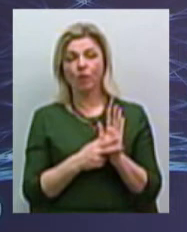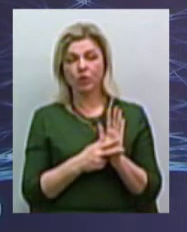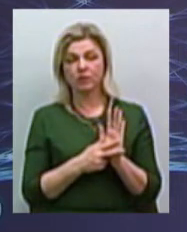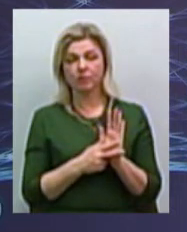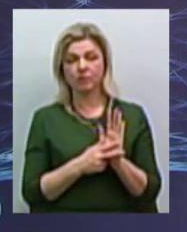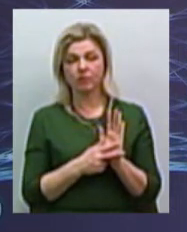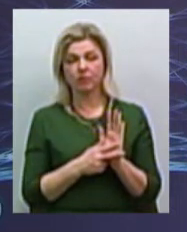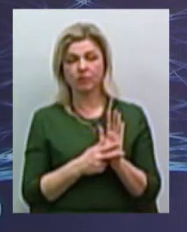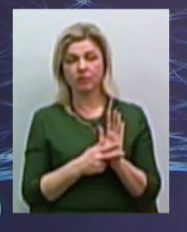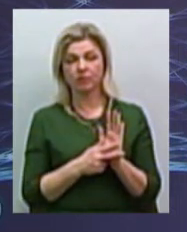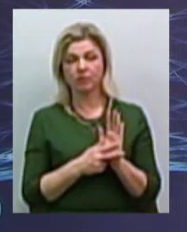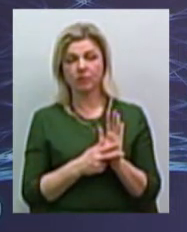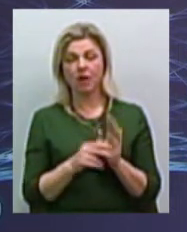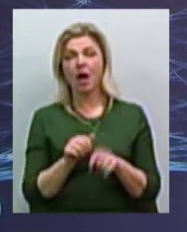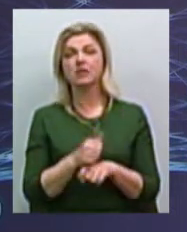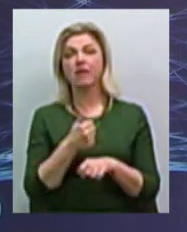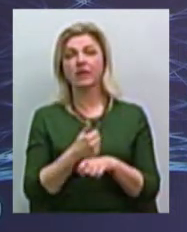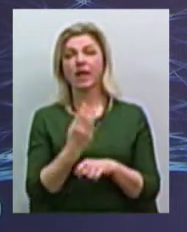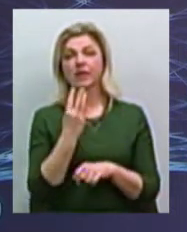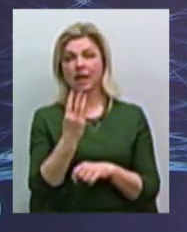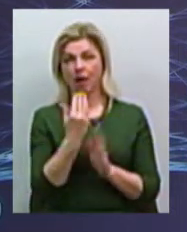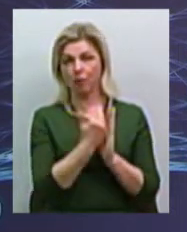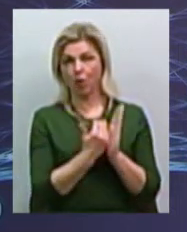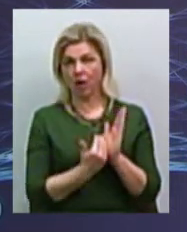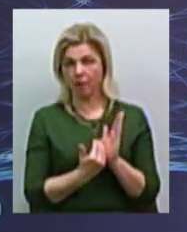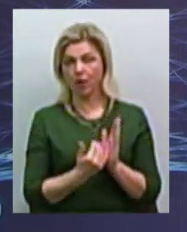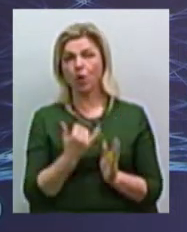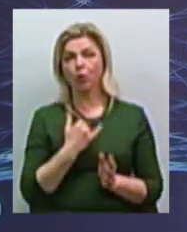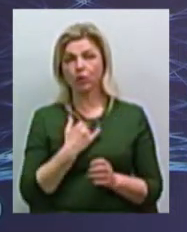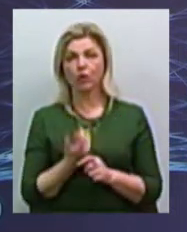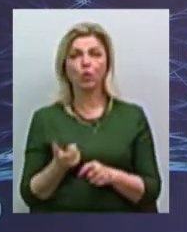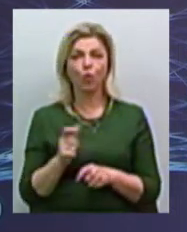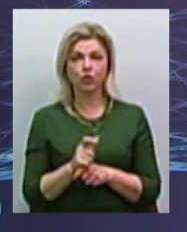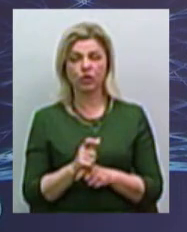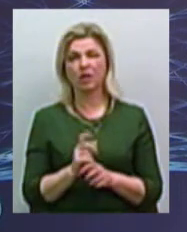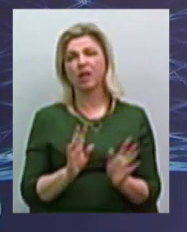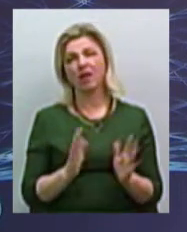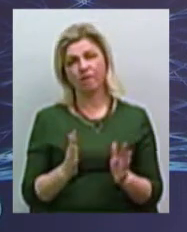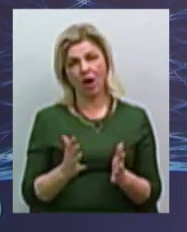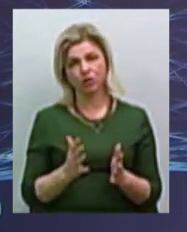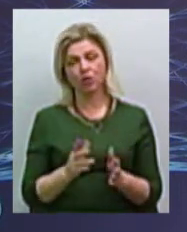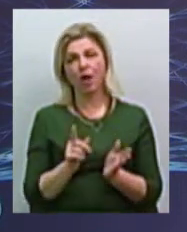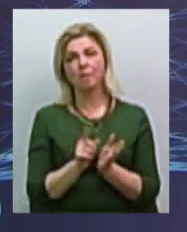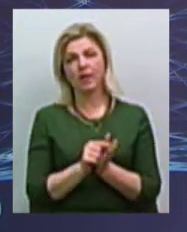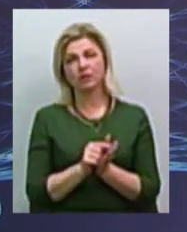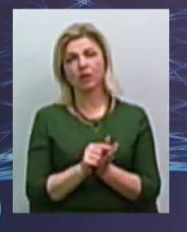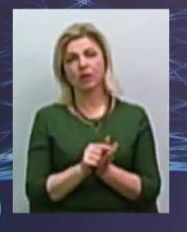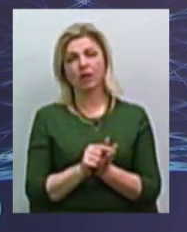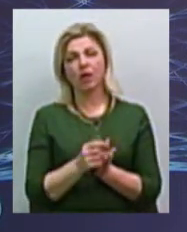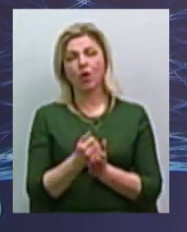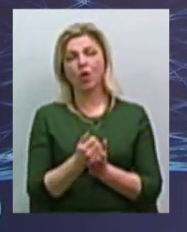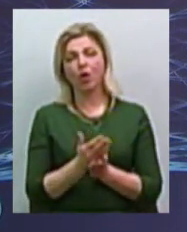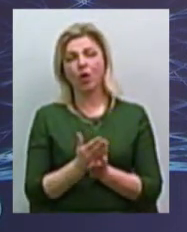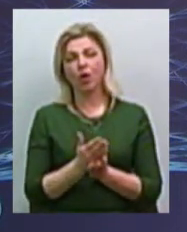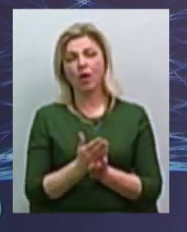якщо не беремо, беремо основні 3. У нас очень неважно, пенсіони обеспечили всі